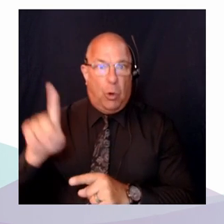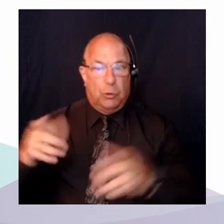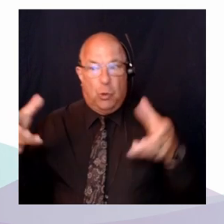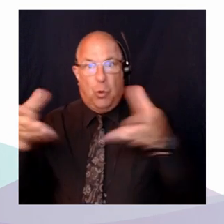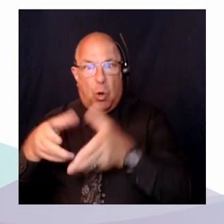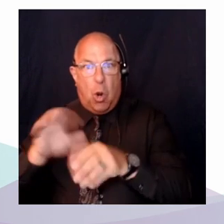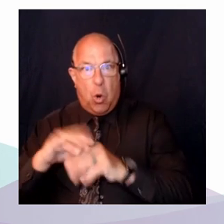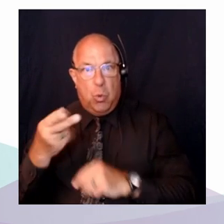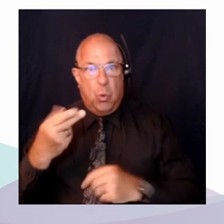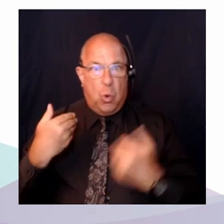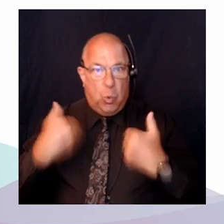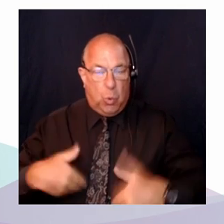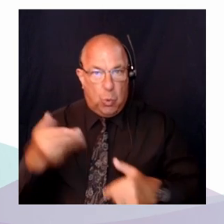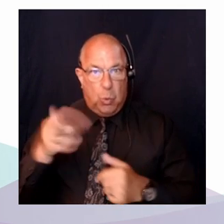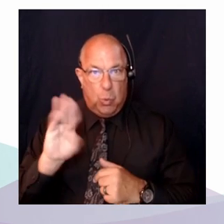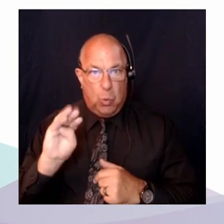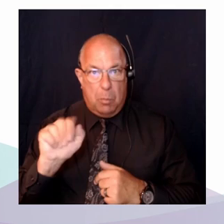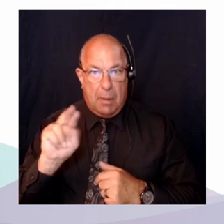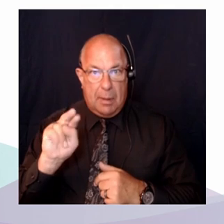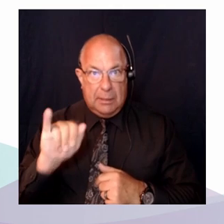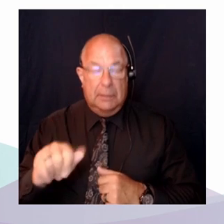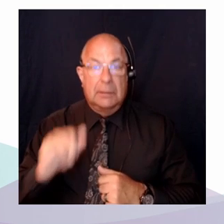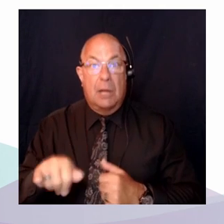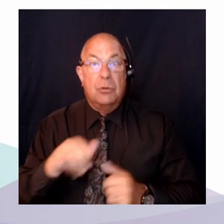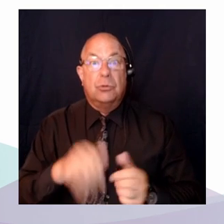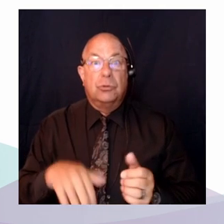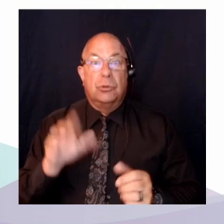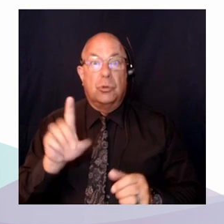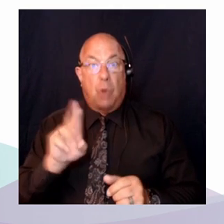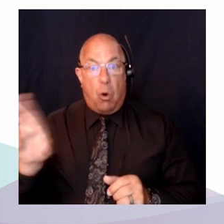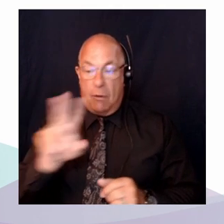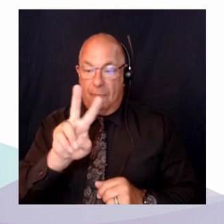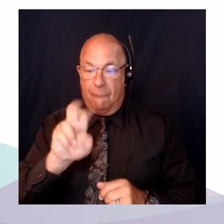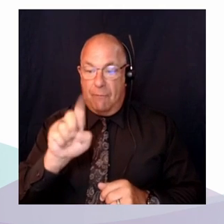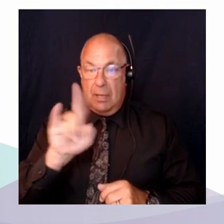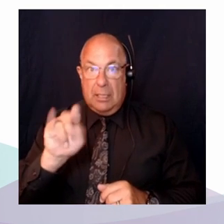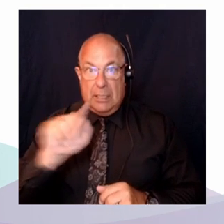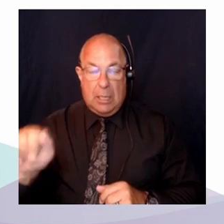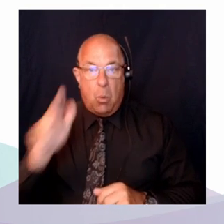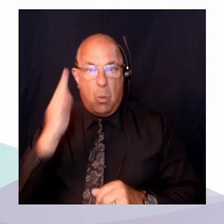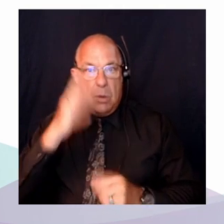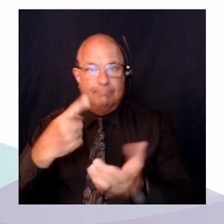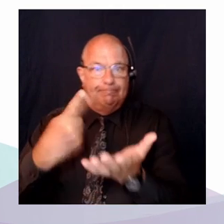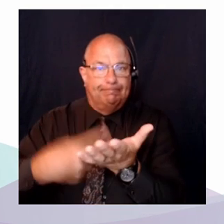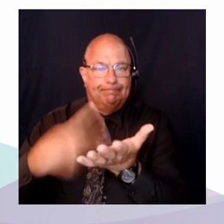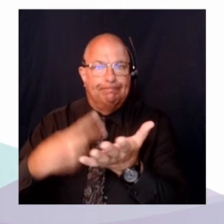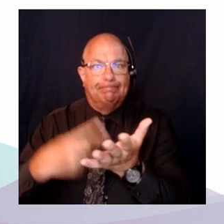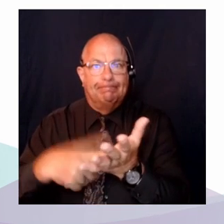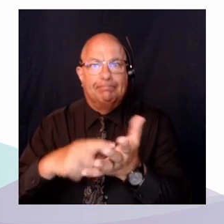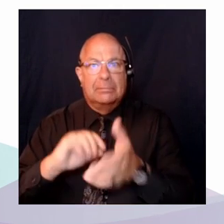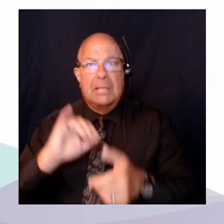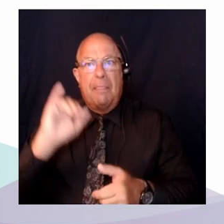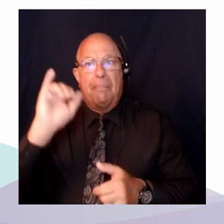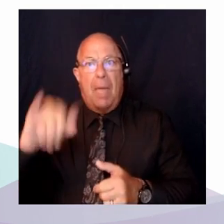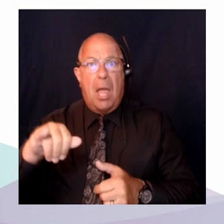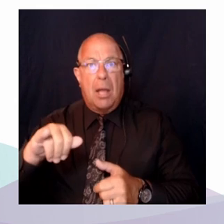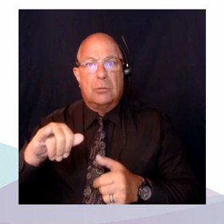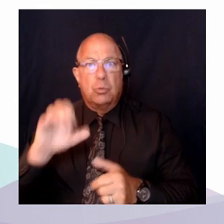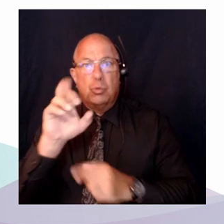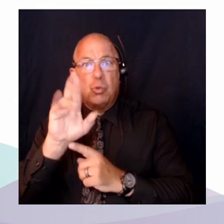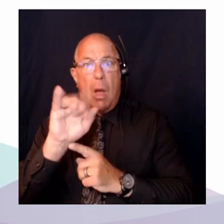intitulée « Au-delà du délit d'insolidarité, élément de réflexion pour une transition